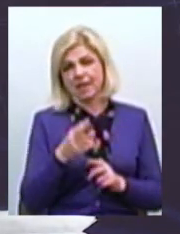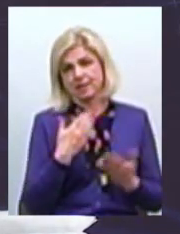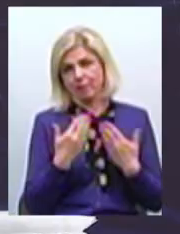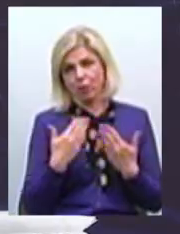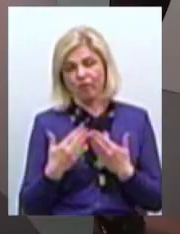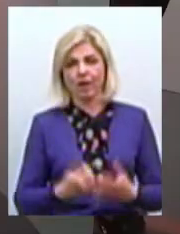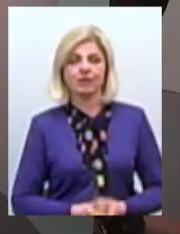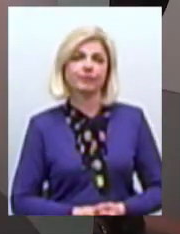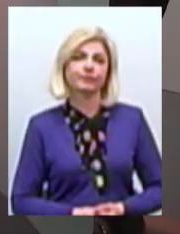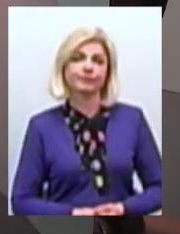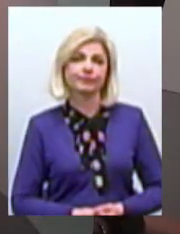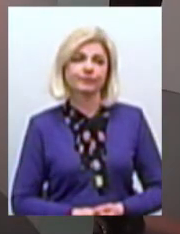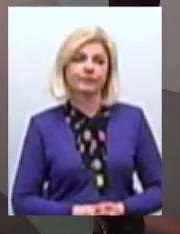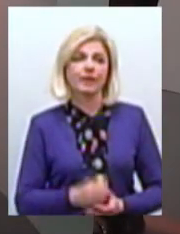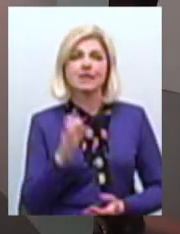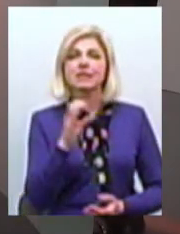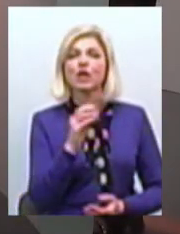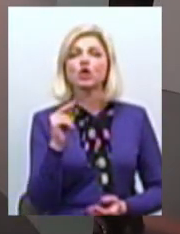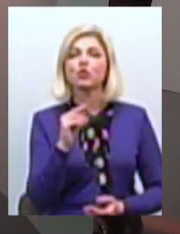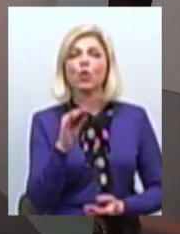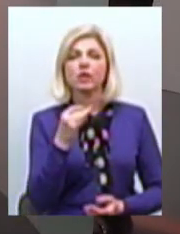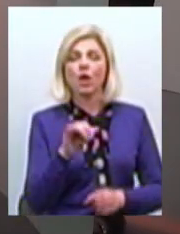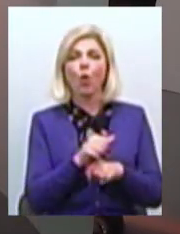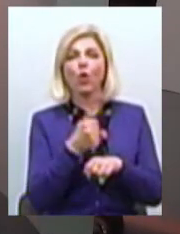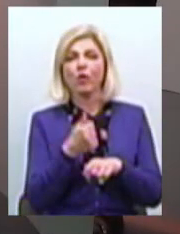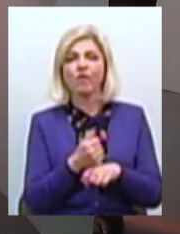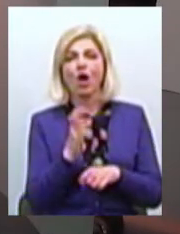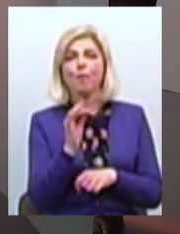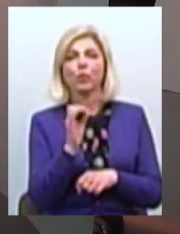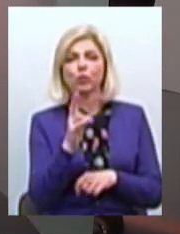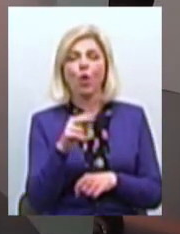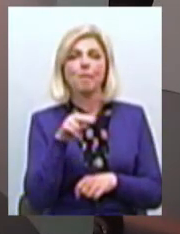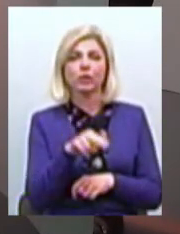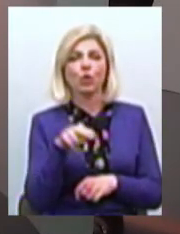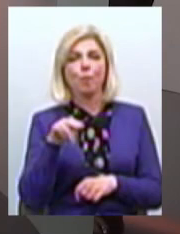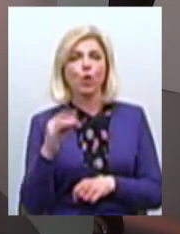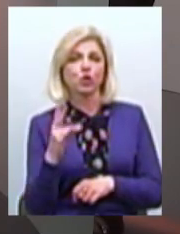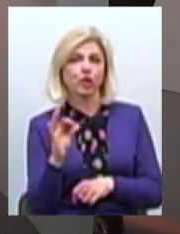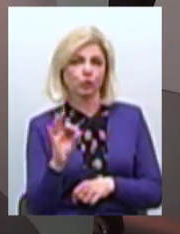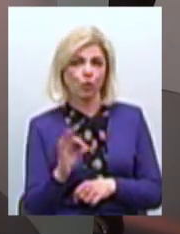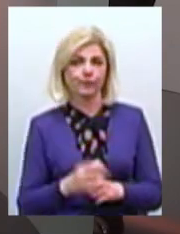Дякую Сергій Чорний Голова фракції партії Блок Петра Порошенка Солідарність Миколаївській обласній ради